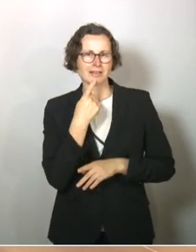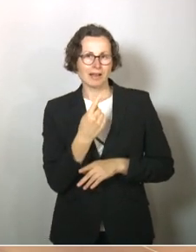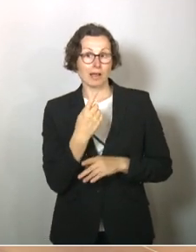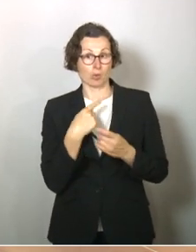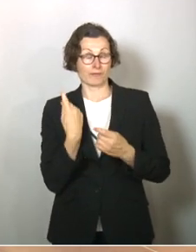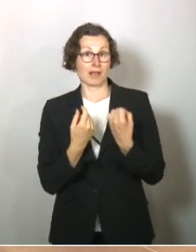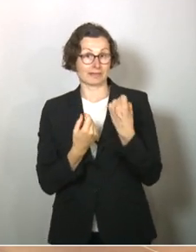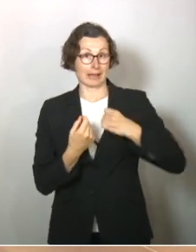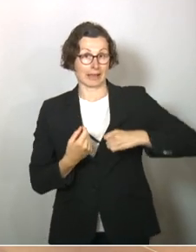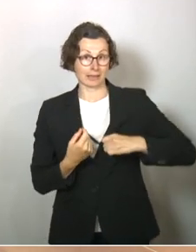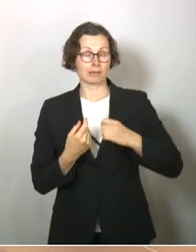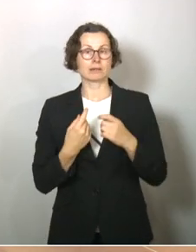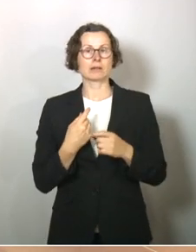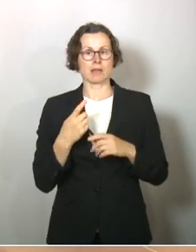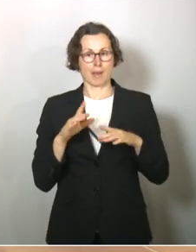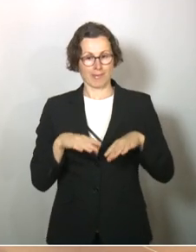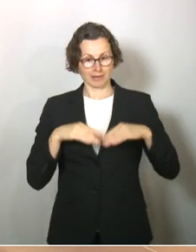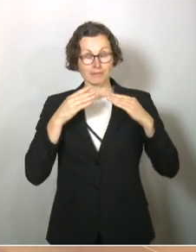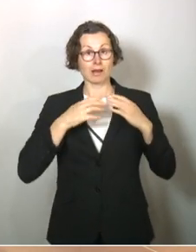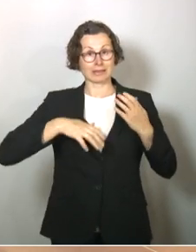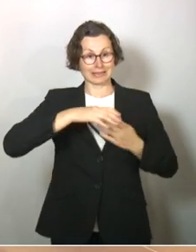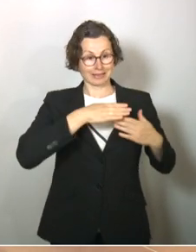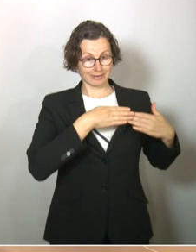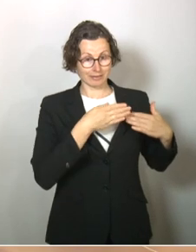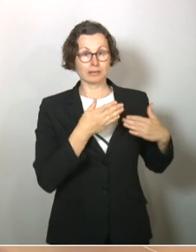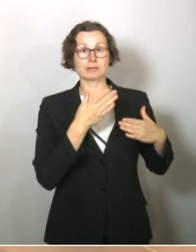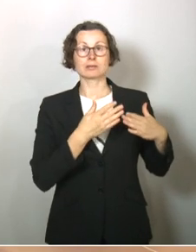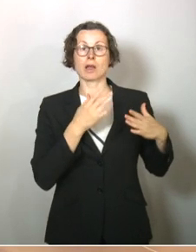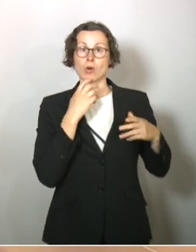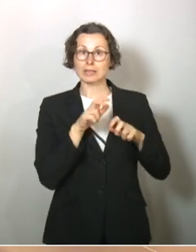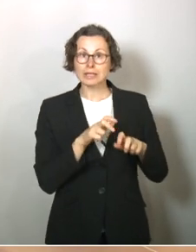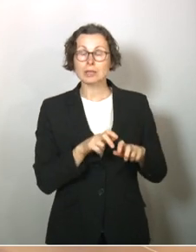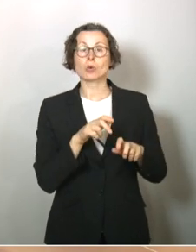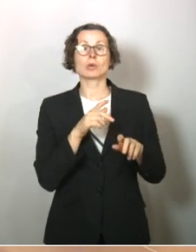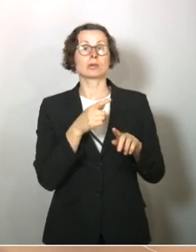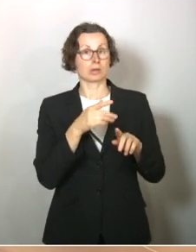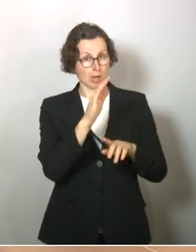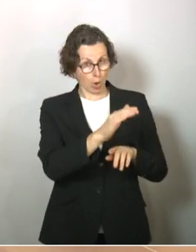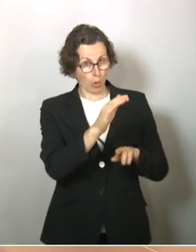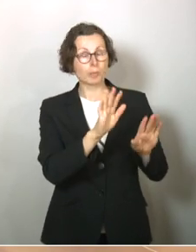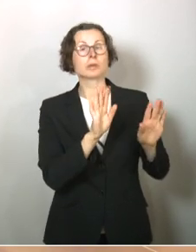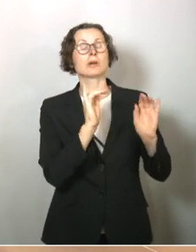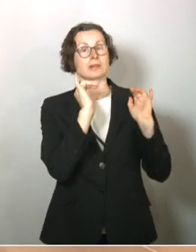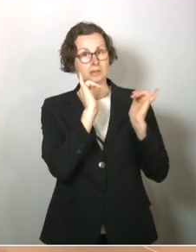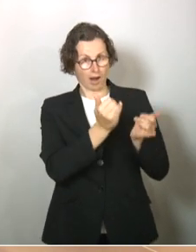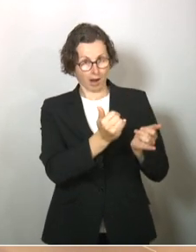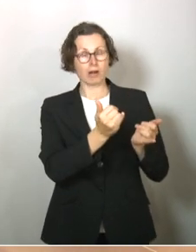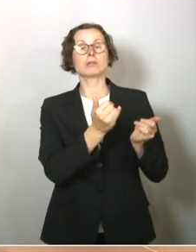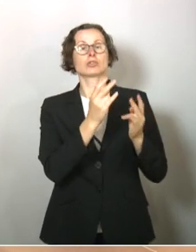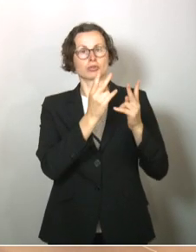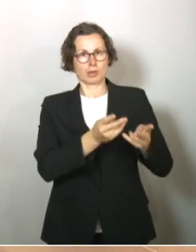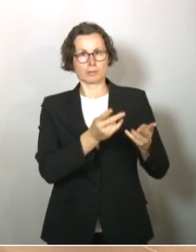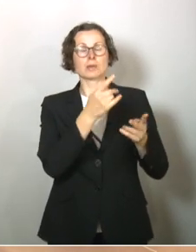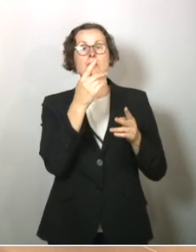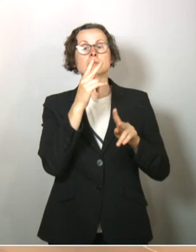als Linke haben nicht nur zu Beginn der Krise durchaus auch die Regierung gelobt. Ja, es ist sicherlich richtig,